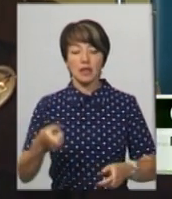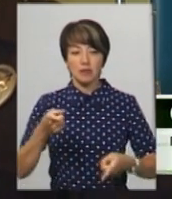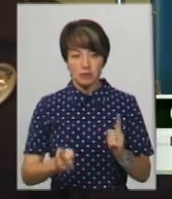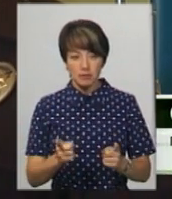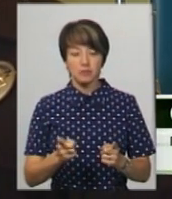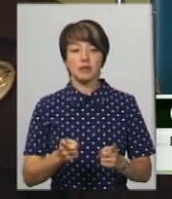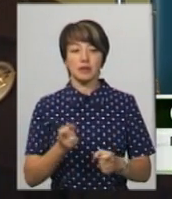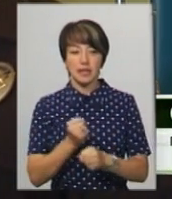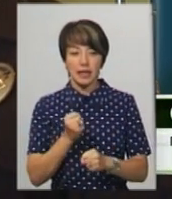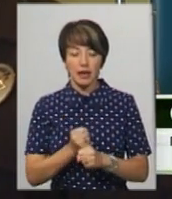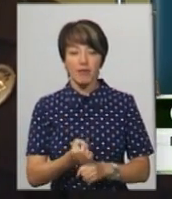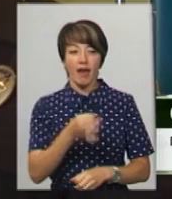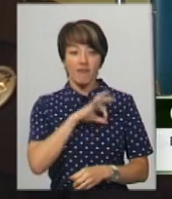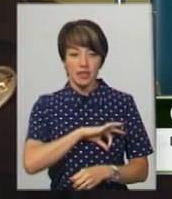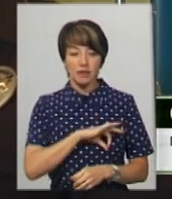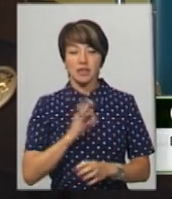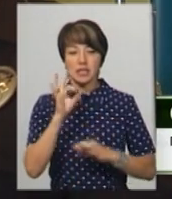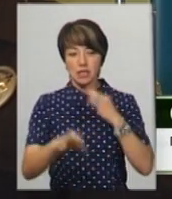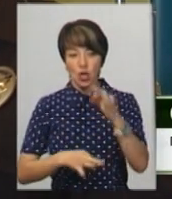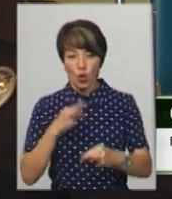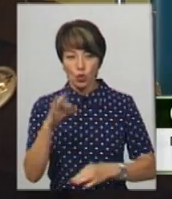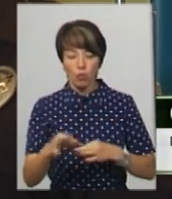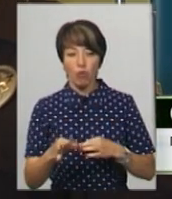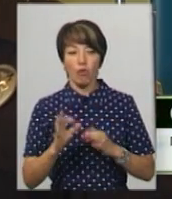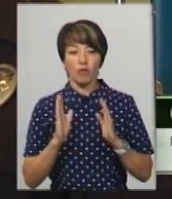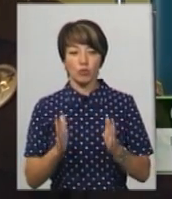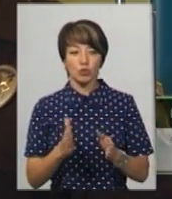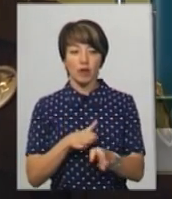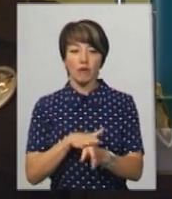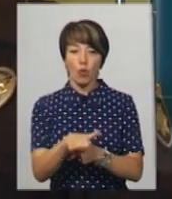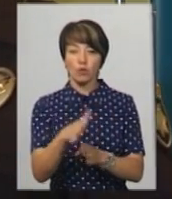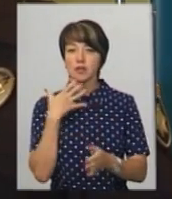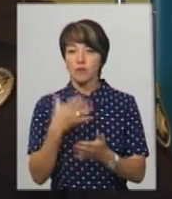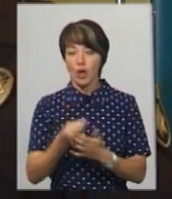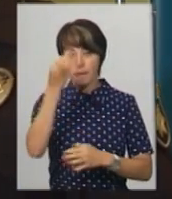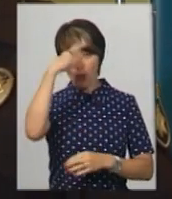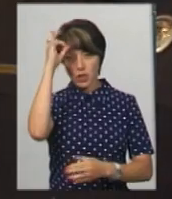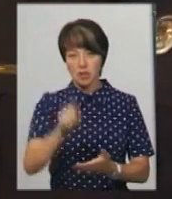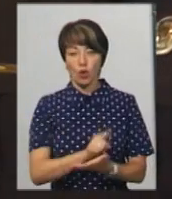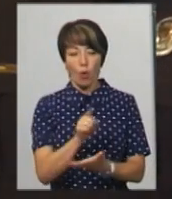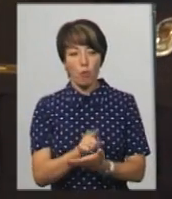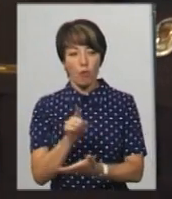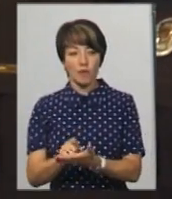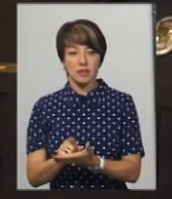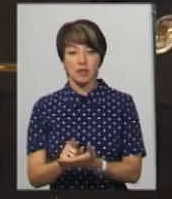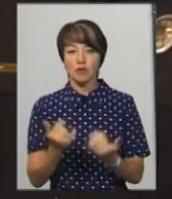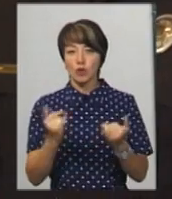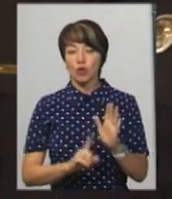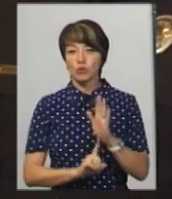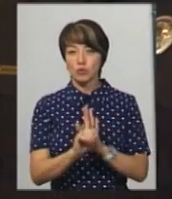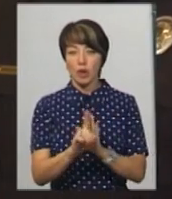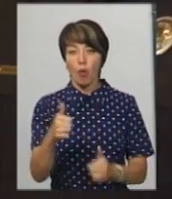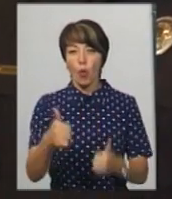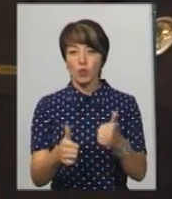Ефективний, який буде цілодобово виконувати свої поліцейські обов'язки. Ми розпочинаємо конкурсний